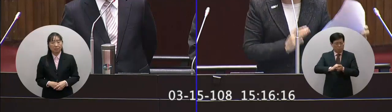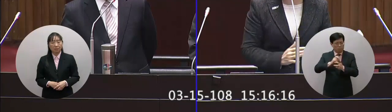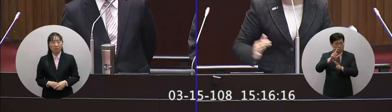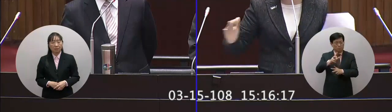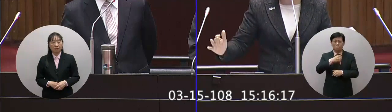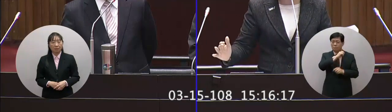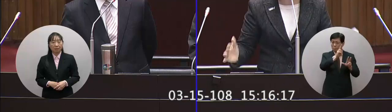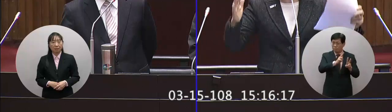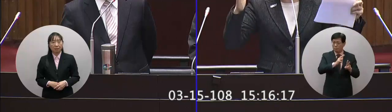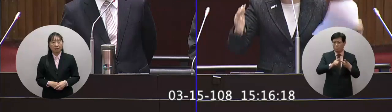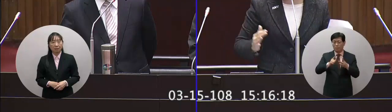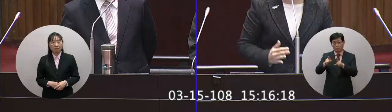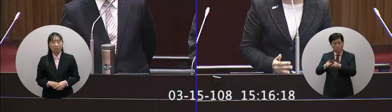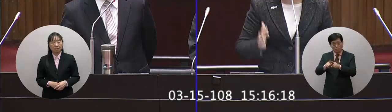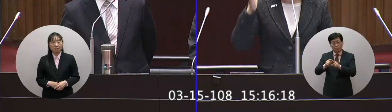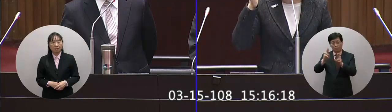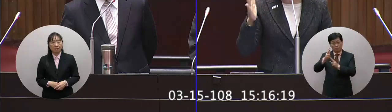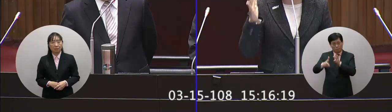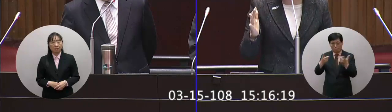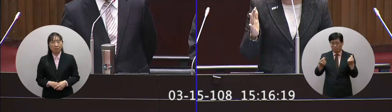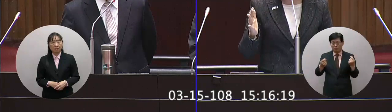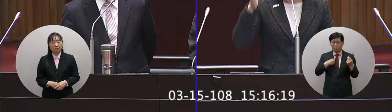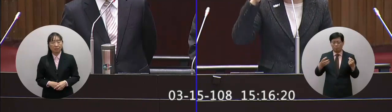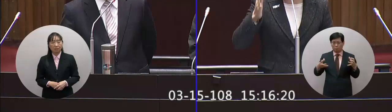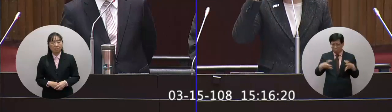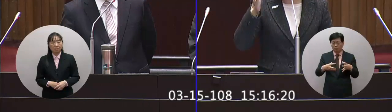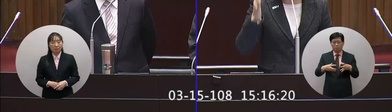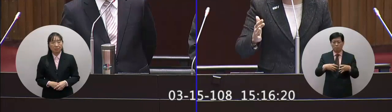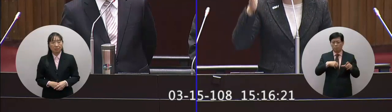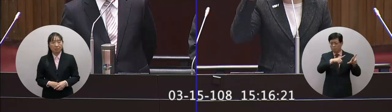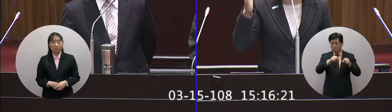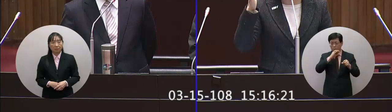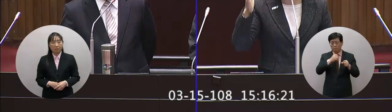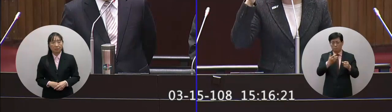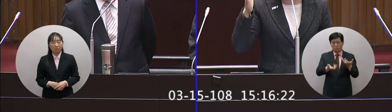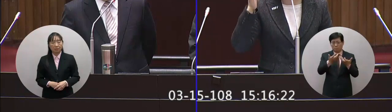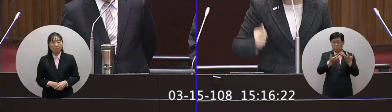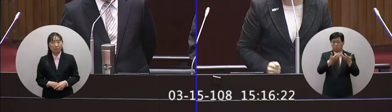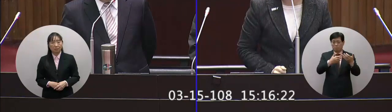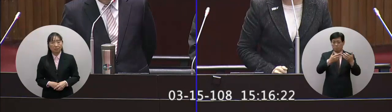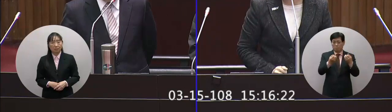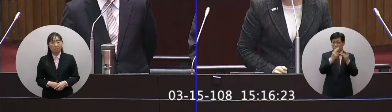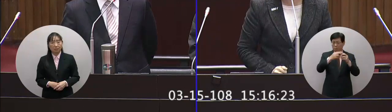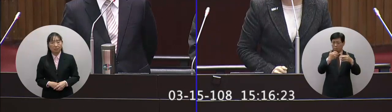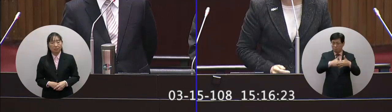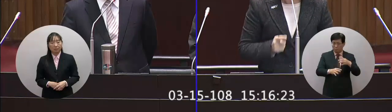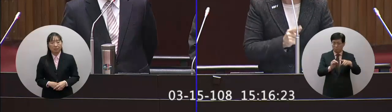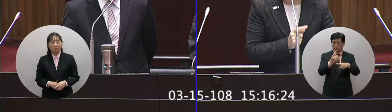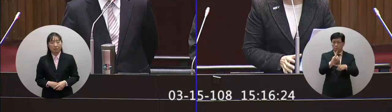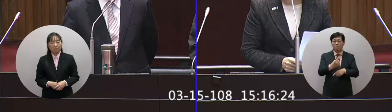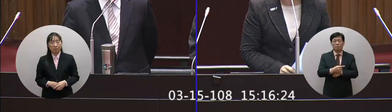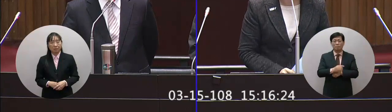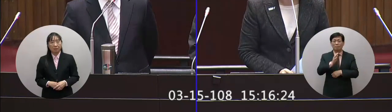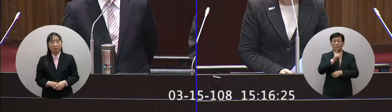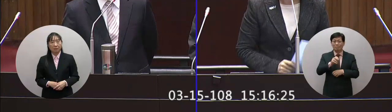不管是台電跟民間電廠都必須要來執行我們的火力發電遞減1%這個問題